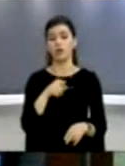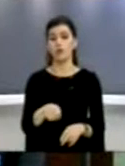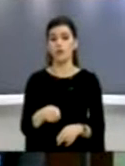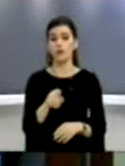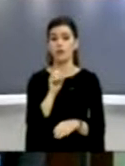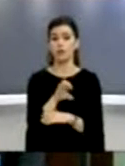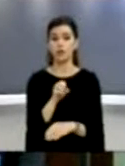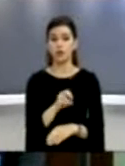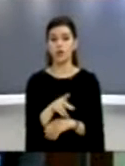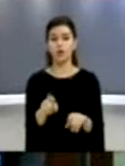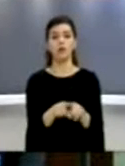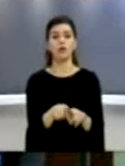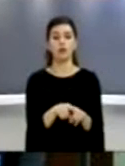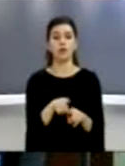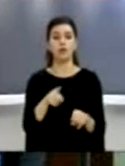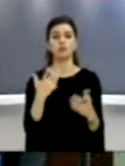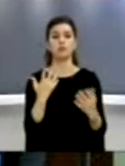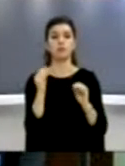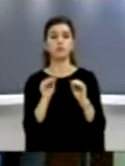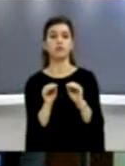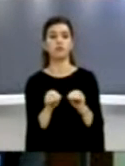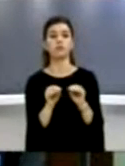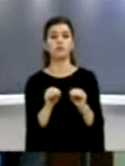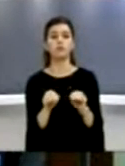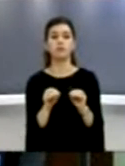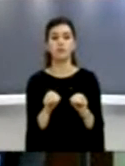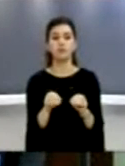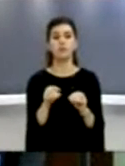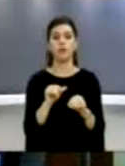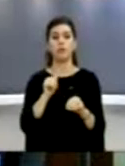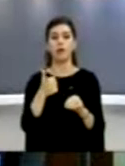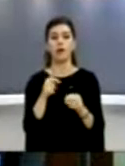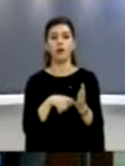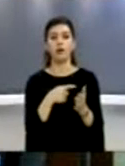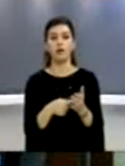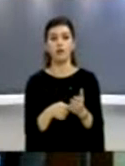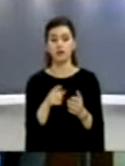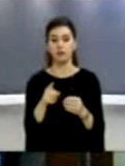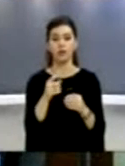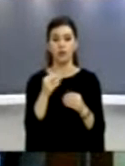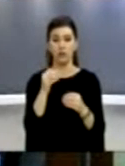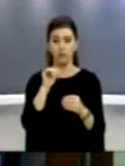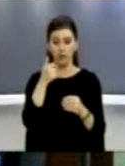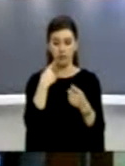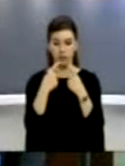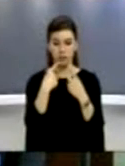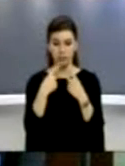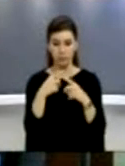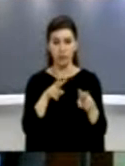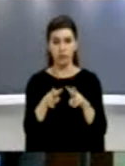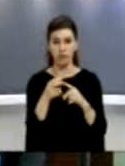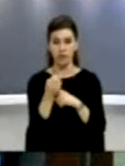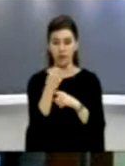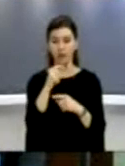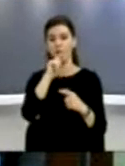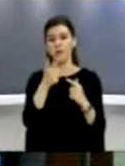Kosovës si institucione arsimore të cilat organizojnë provime për gjyçtar dhe për prokuror. Ne e kemi institutin gjyçorës